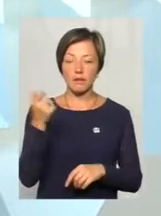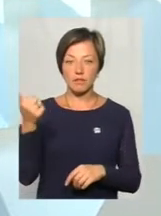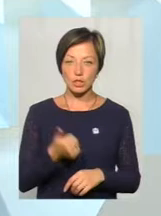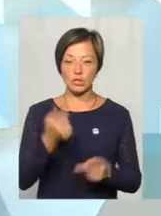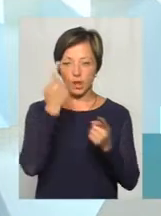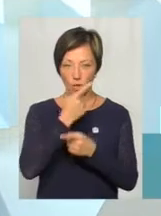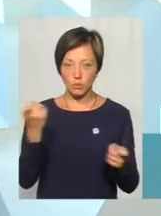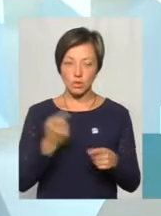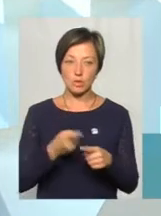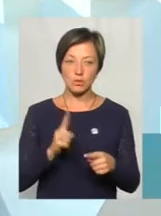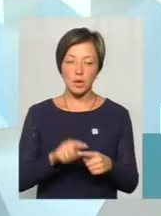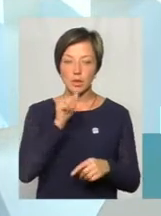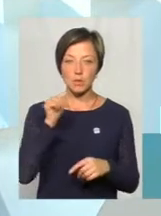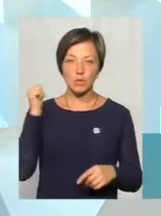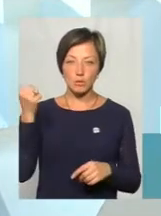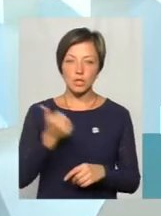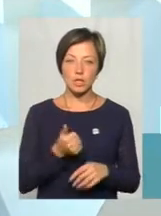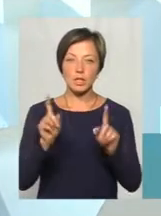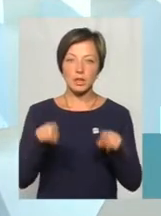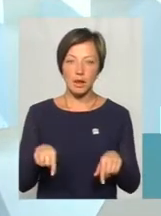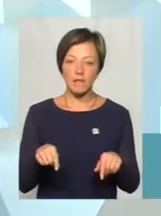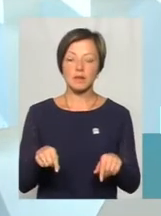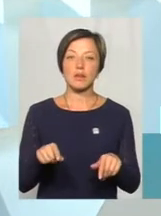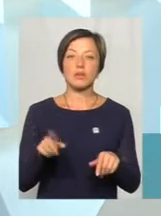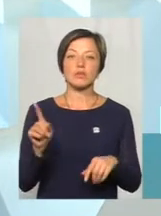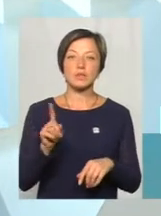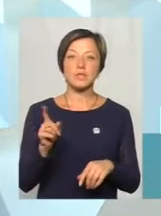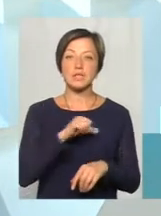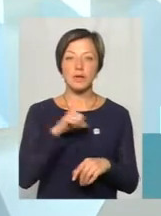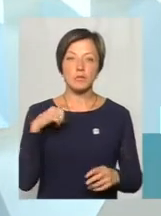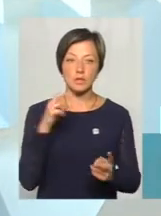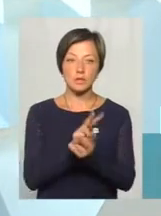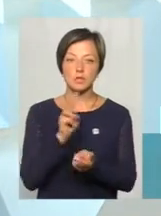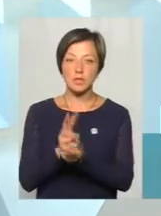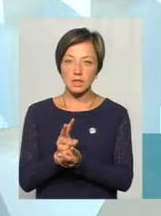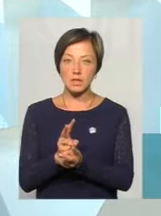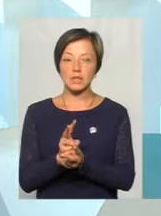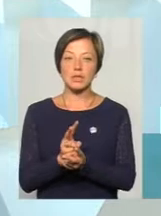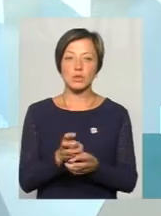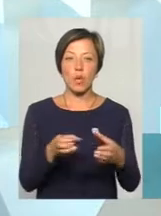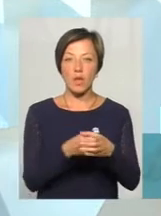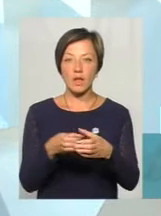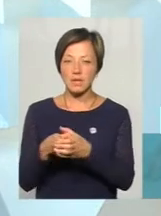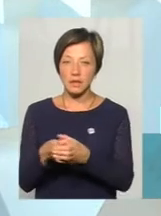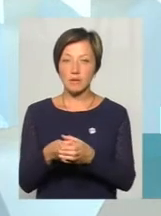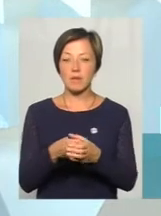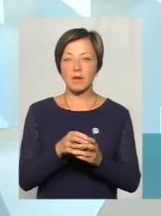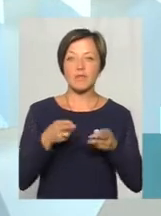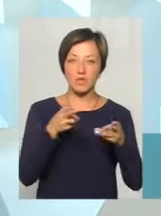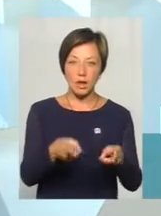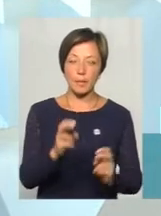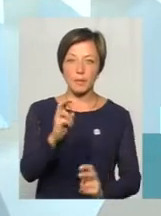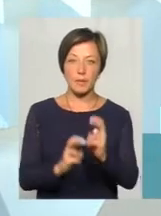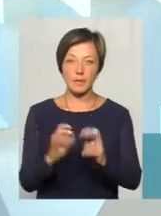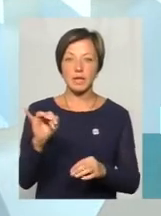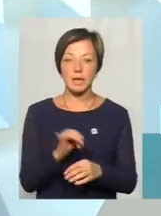Я наголошую на цьому. На минулому тижні ми навіть пішли на те, що самі зустрічалися з колективами, з підприємствами, з підприємствами,